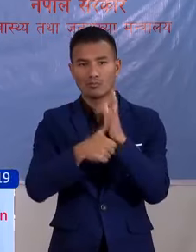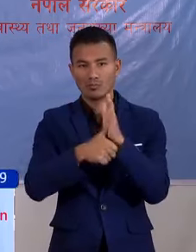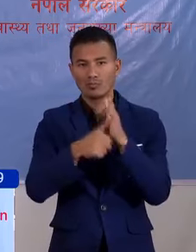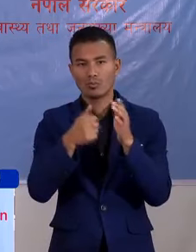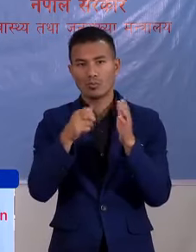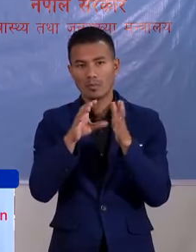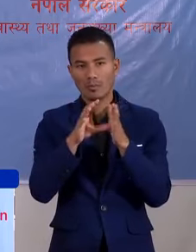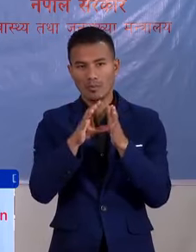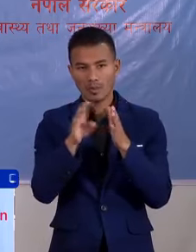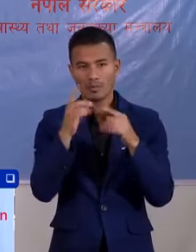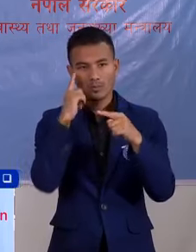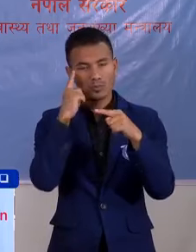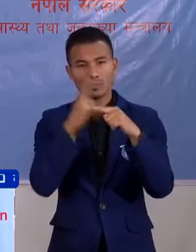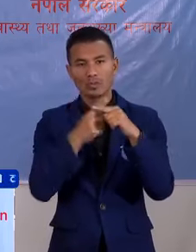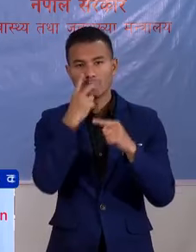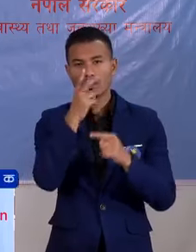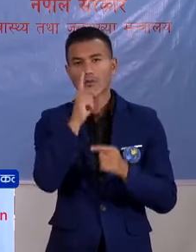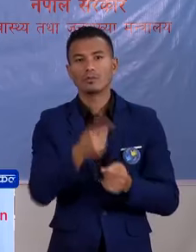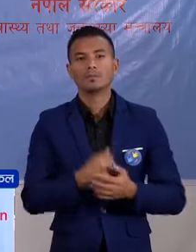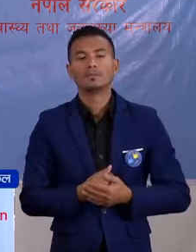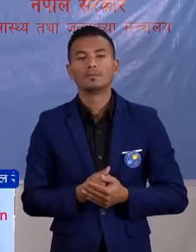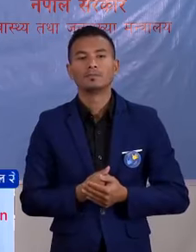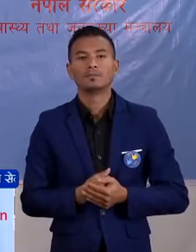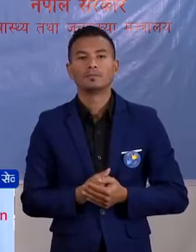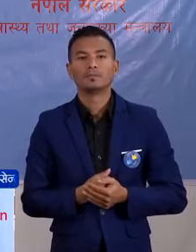नमुना परिक्षेन मा पोजिटिव देखे को हो